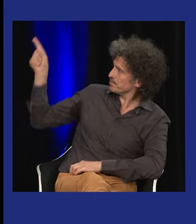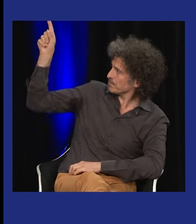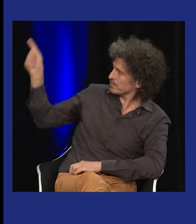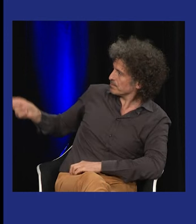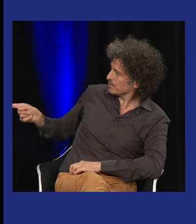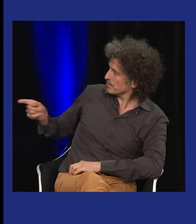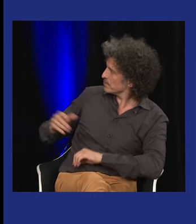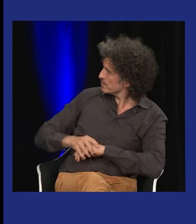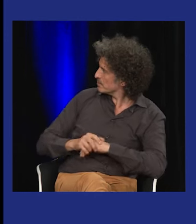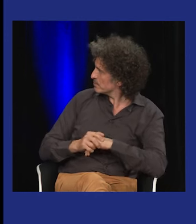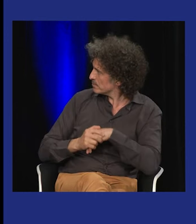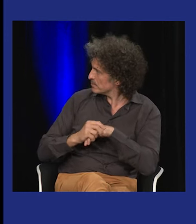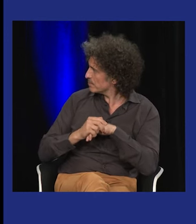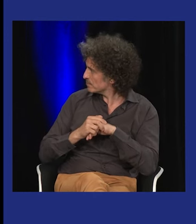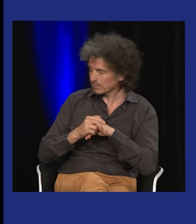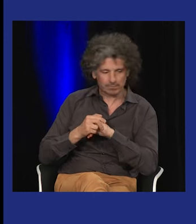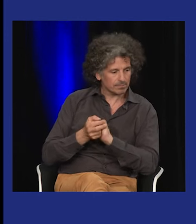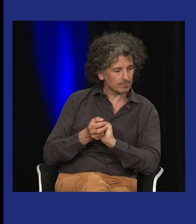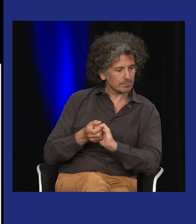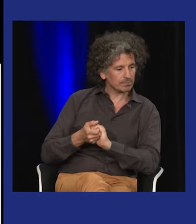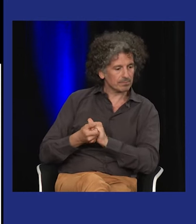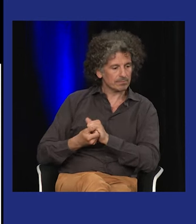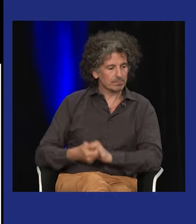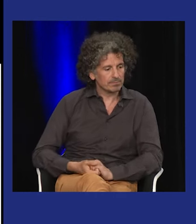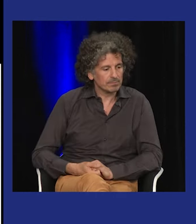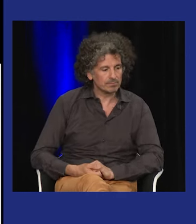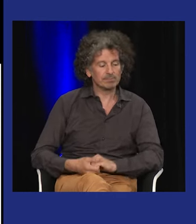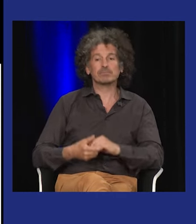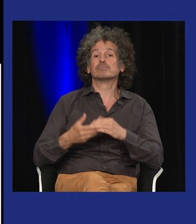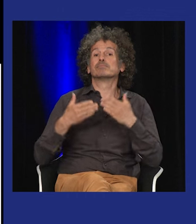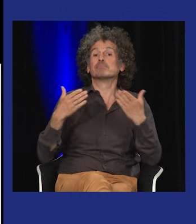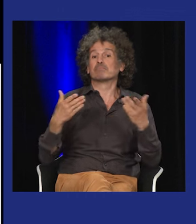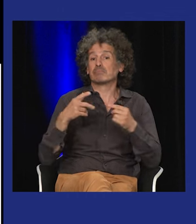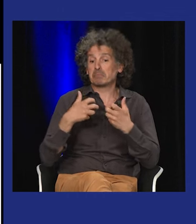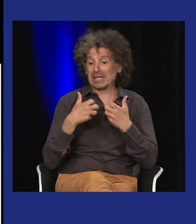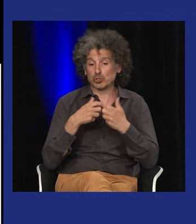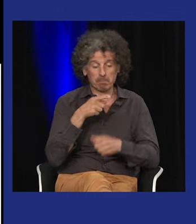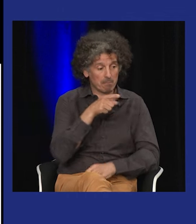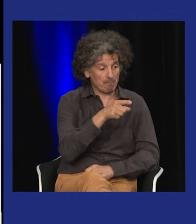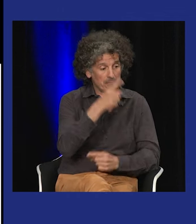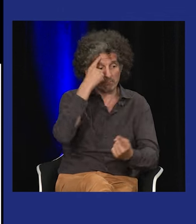Donc là, c'est vraiment les textes de référence qui ont été utilisés pour préparer cette soirée.